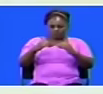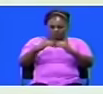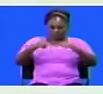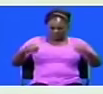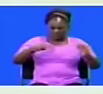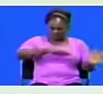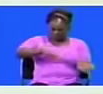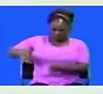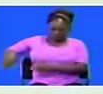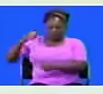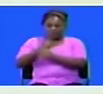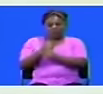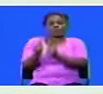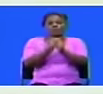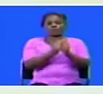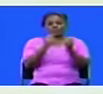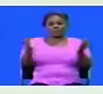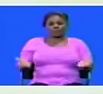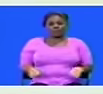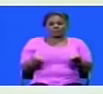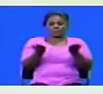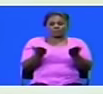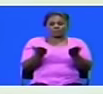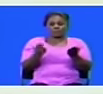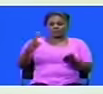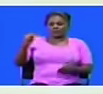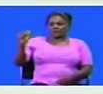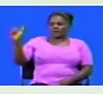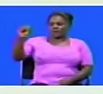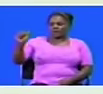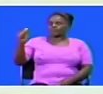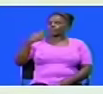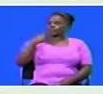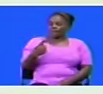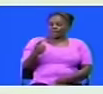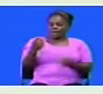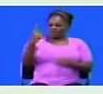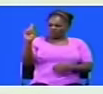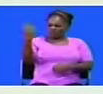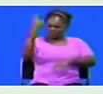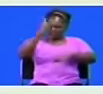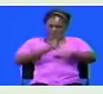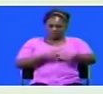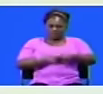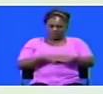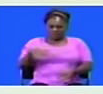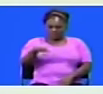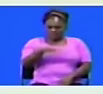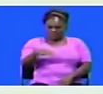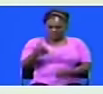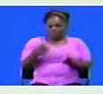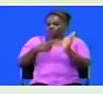na kushirikiana pamoja katika kuimarisha mrengo huo aitha medokeza kwamba itakuwa mara ya kwanza. Jamii ya eneo hilo